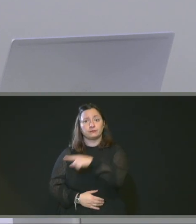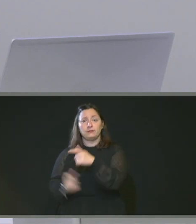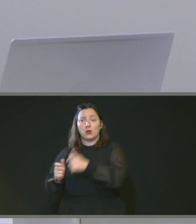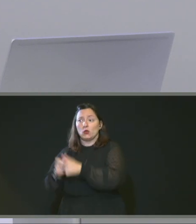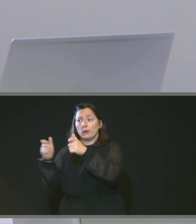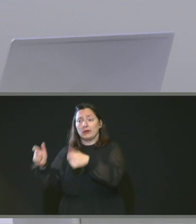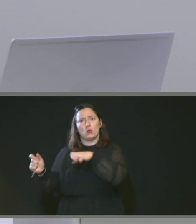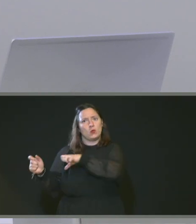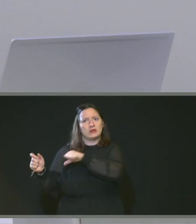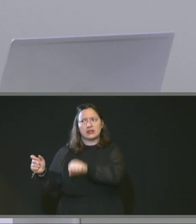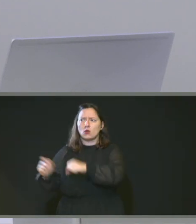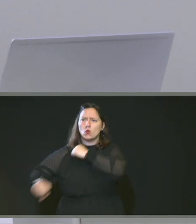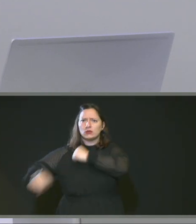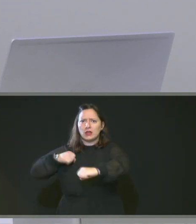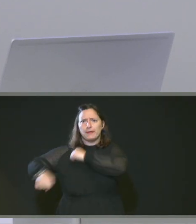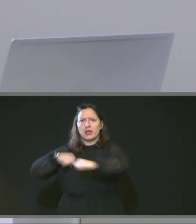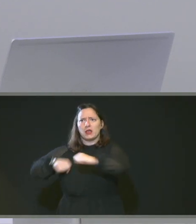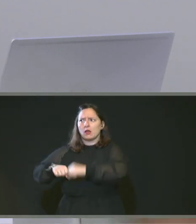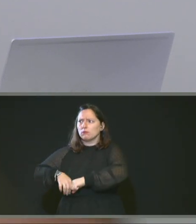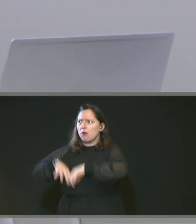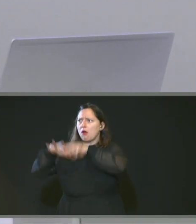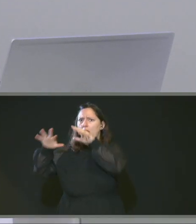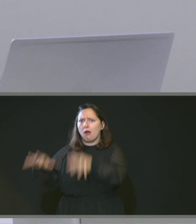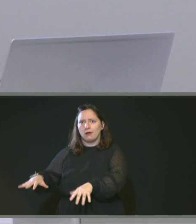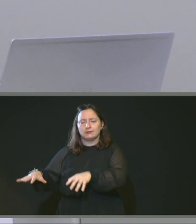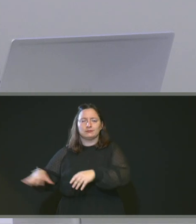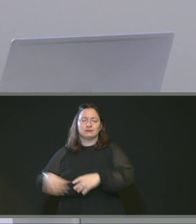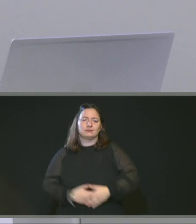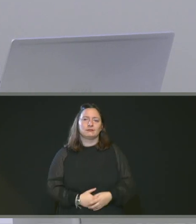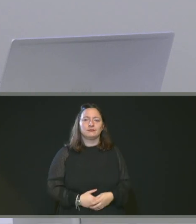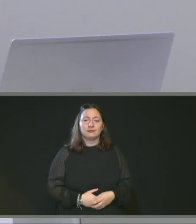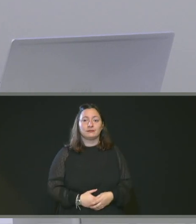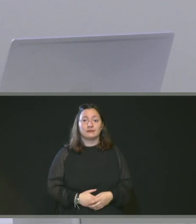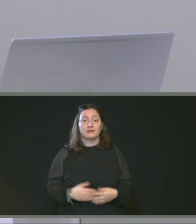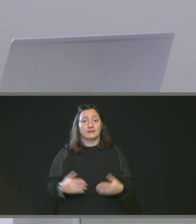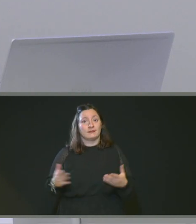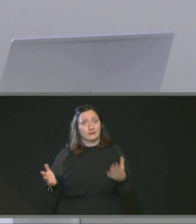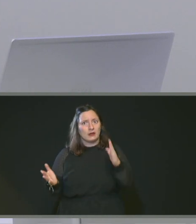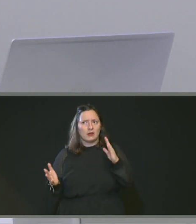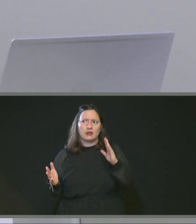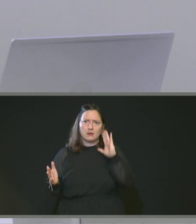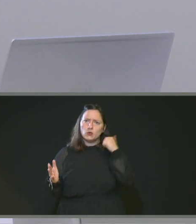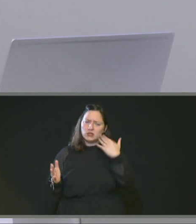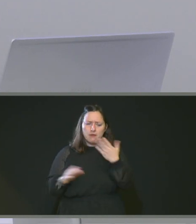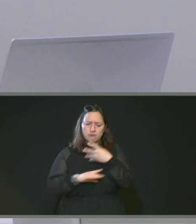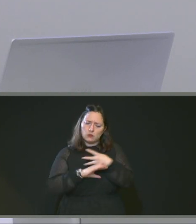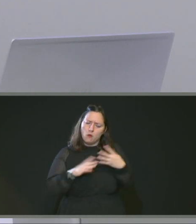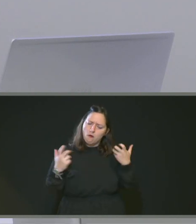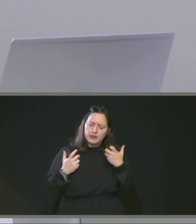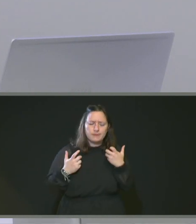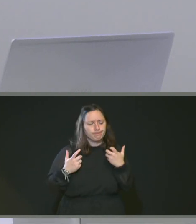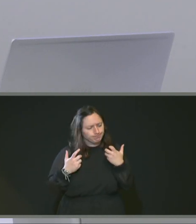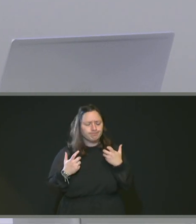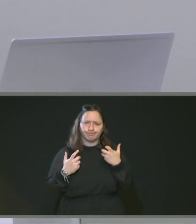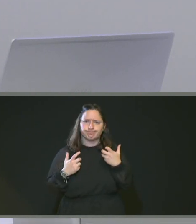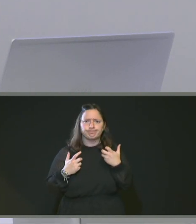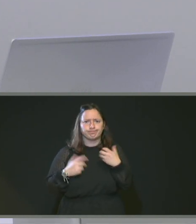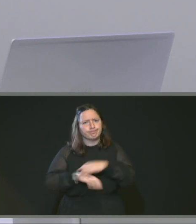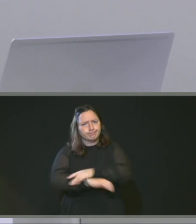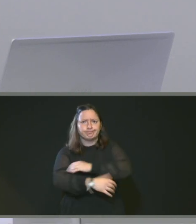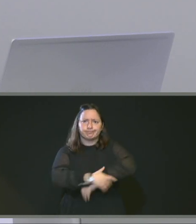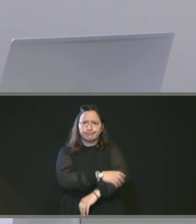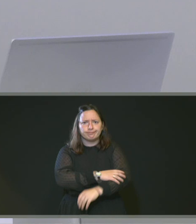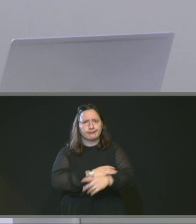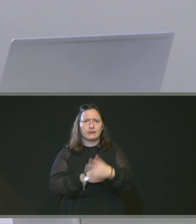'ESS qui est très, très, très active à savoir Envie. Et c'est un effort assez important que la métropole met en place sur